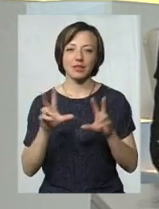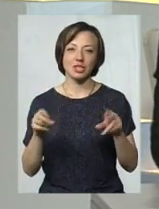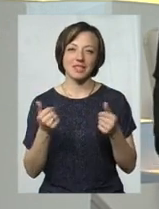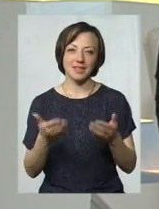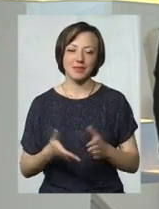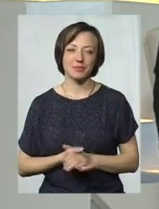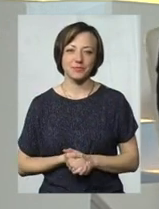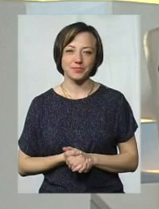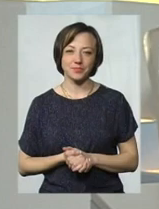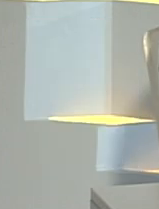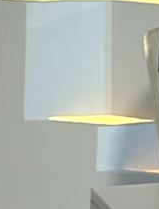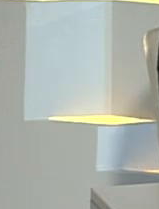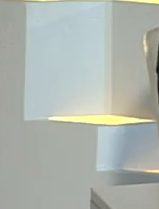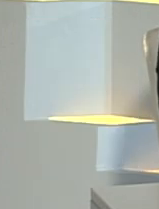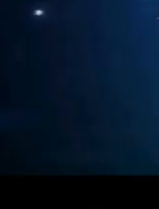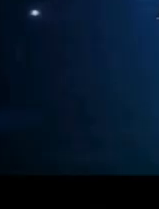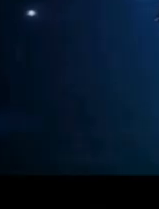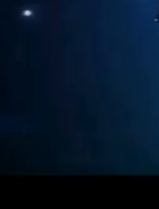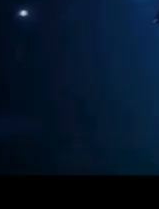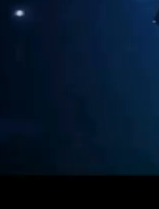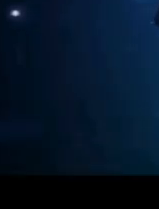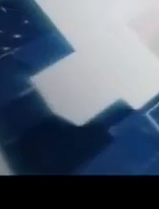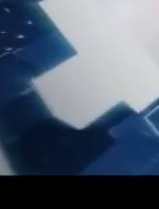Всього найкращого. До нових зустрічей. До побачення.